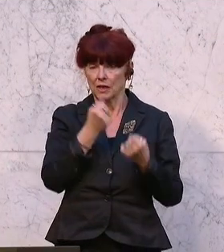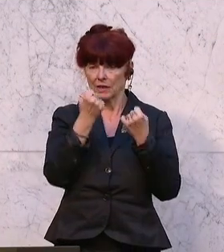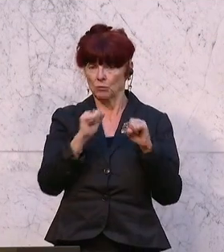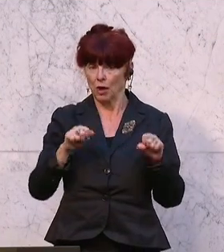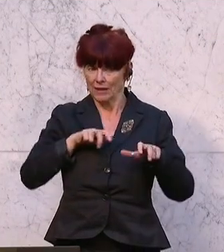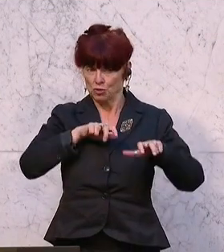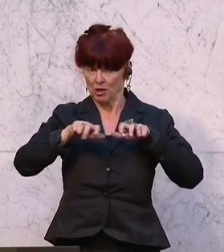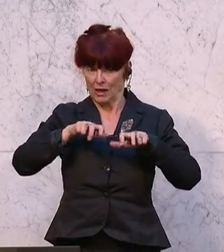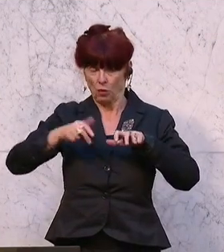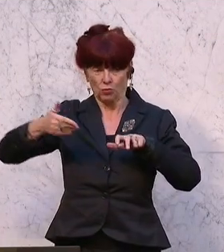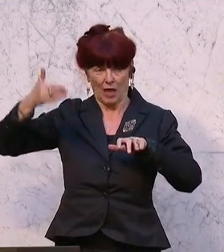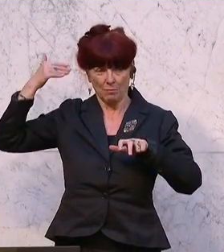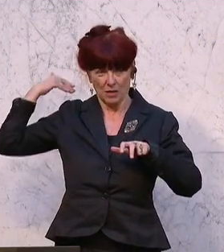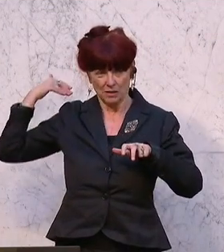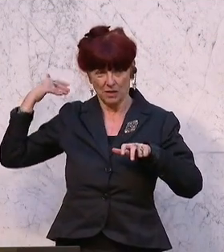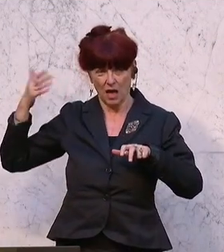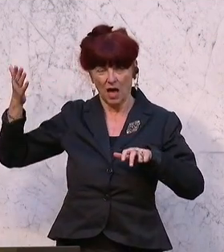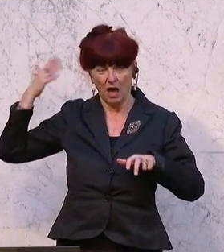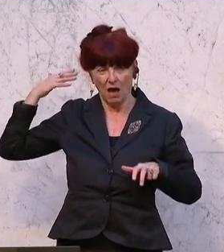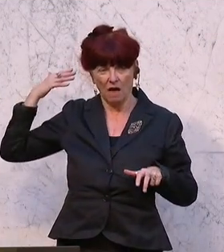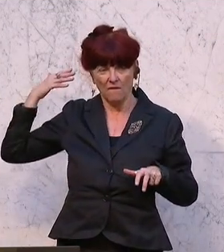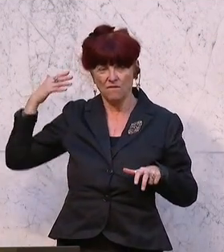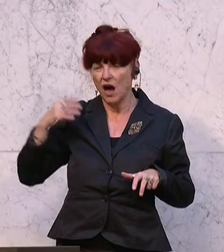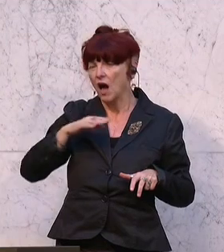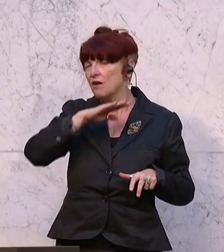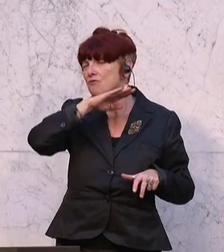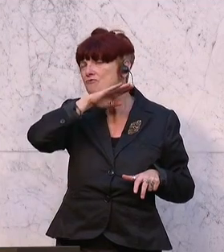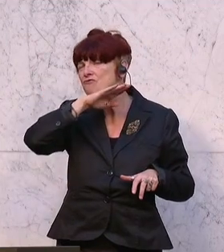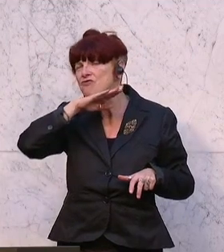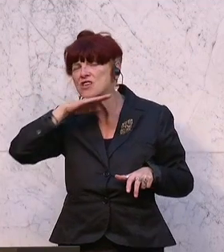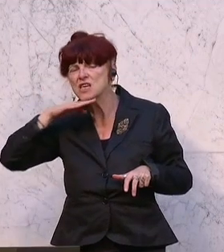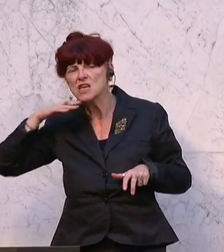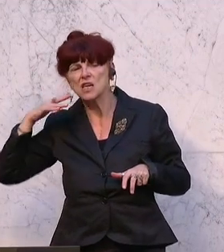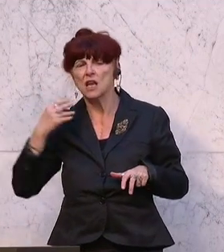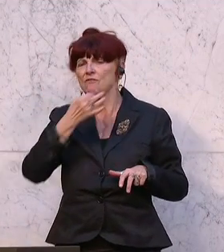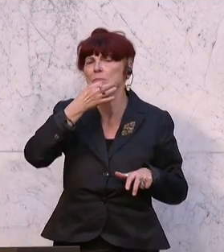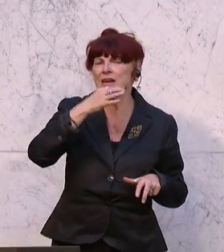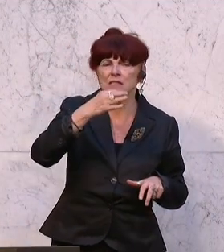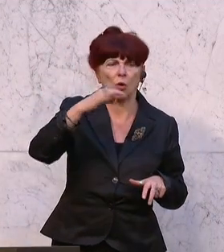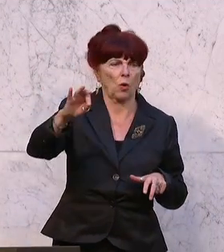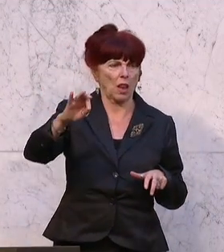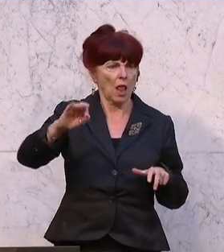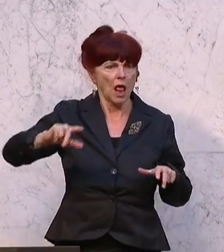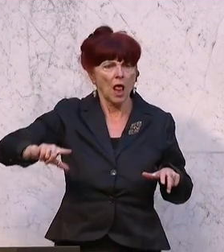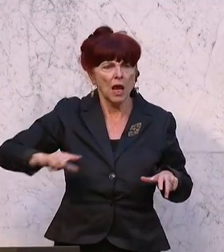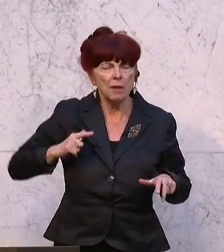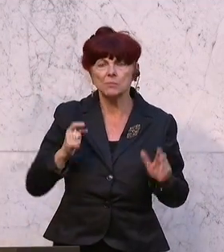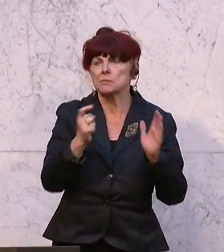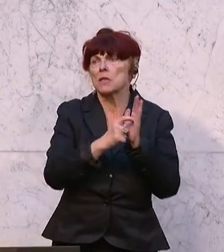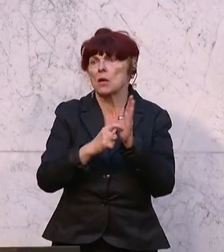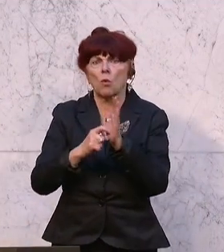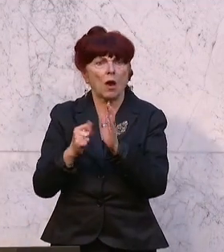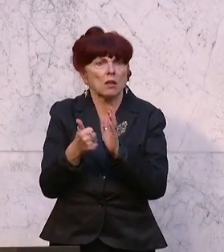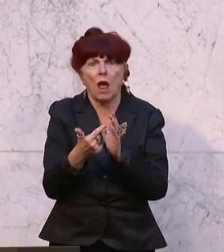in Österreich war, hat es ein Feuerwerk an Verbesserung der Lebensbedingungen der Menschen gegeben.